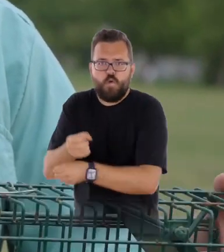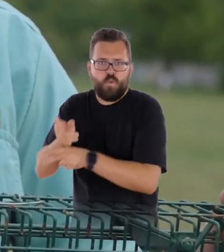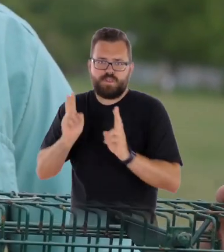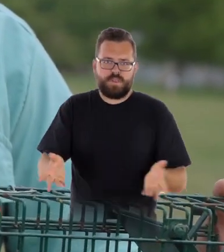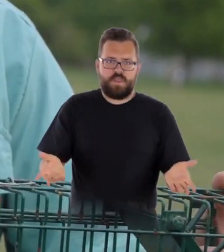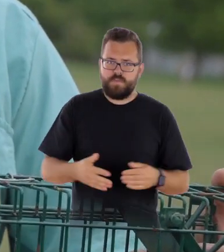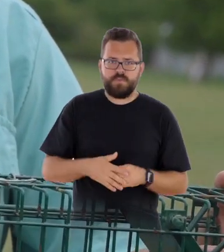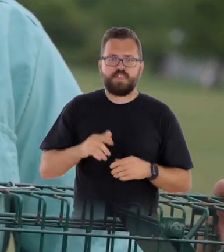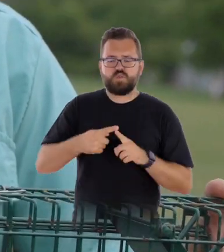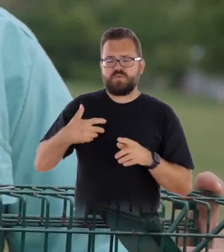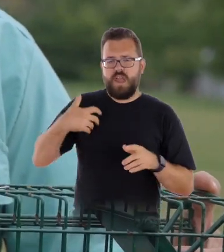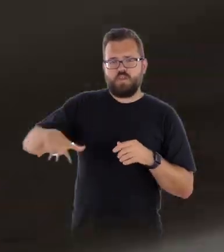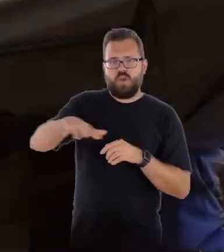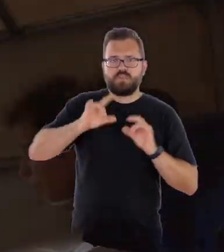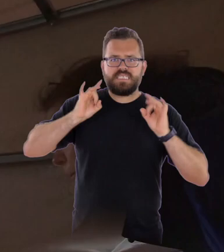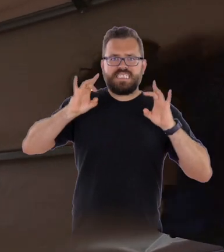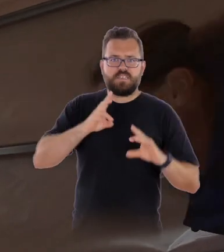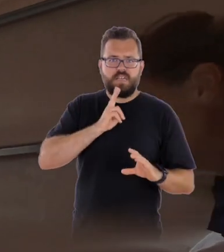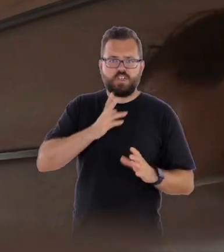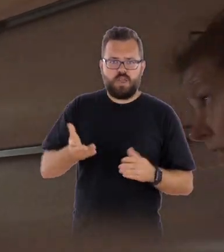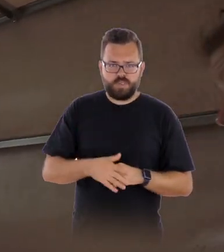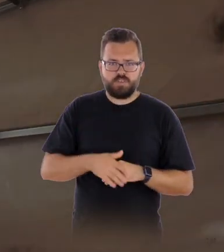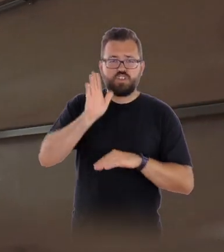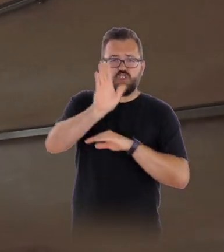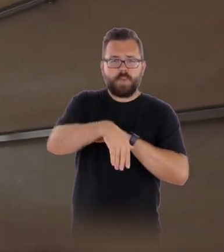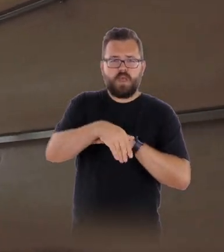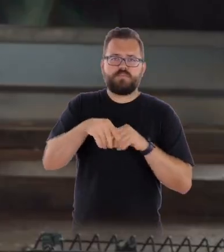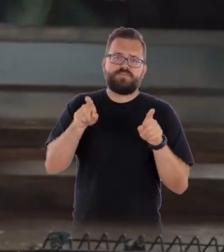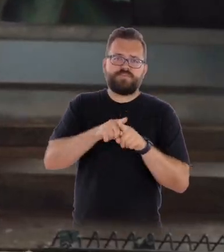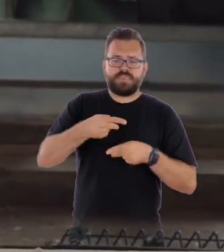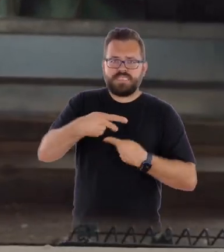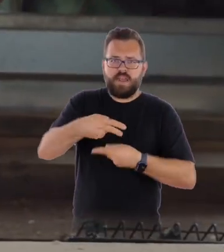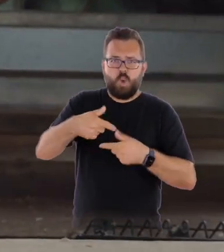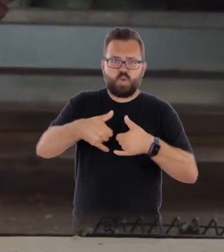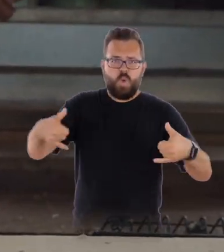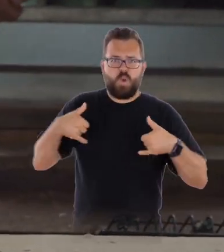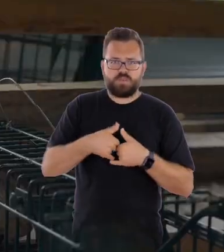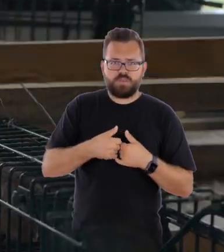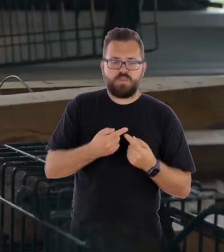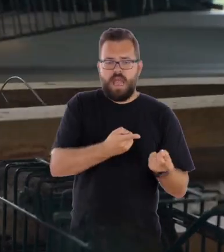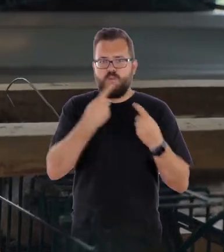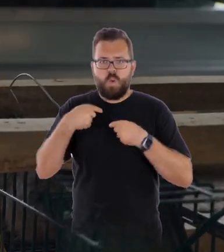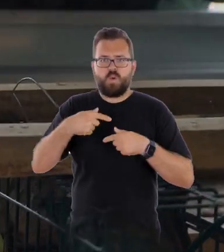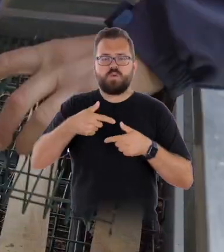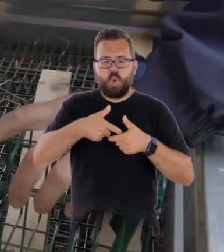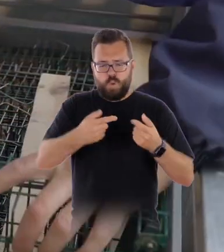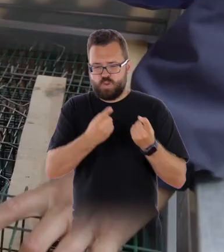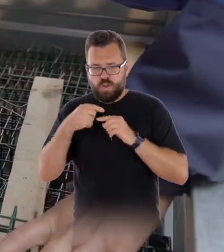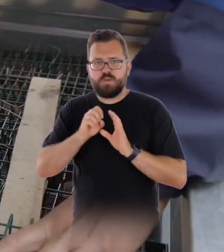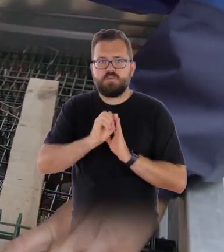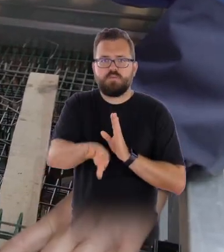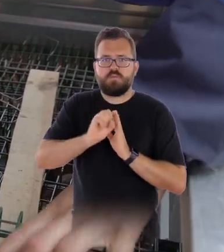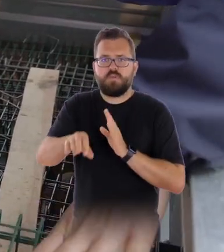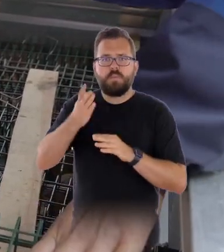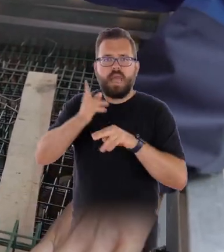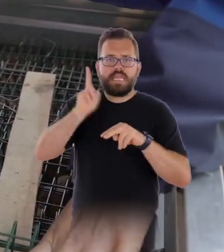szállítódoboz is, és aztán ebből a szállítódobozból engedjük be az új helyen a megfogtjuk akba az előkészített területen. Amíg